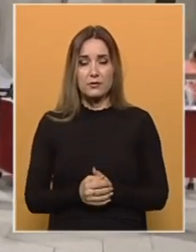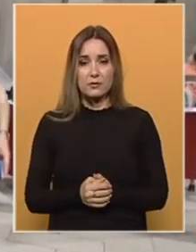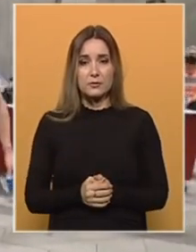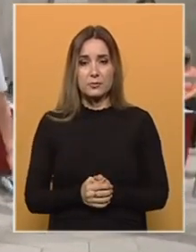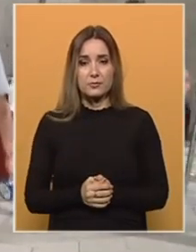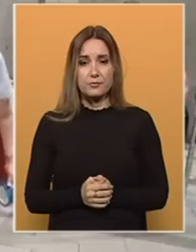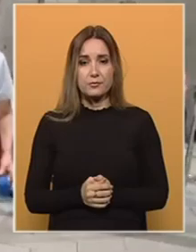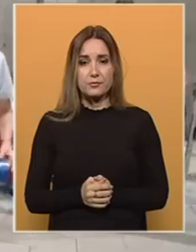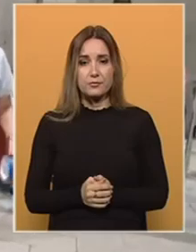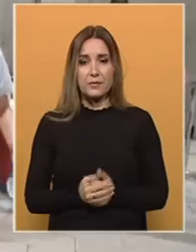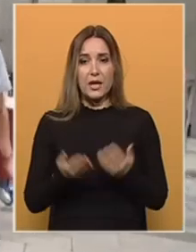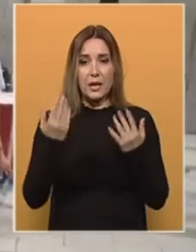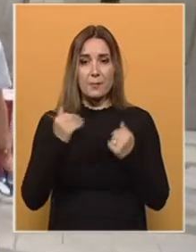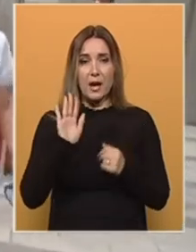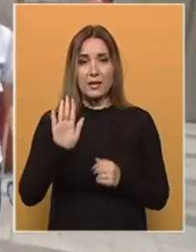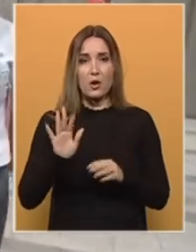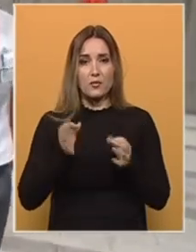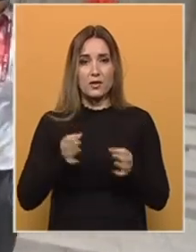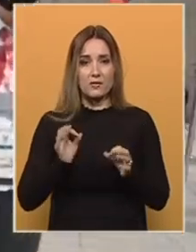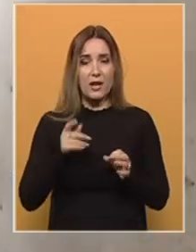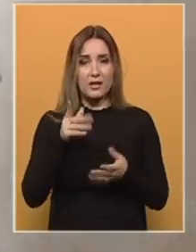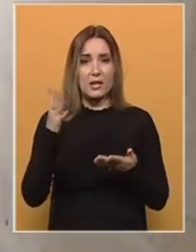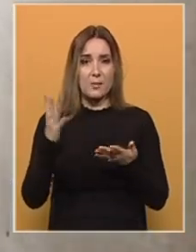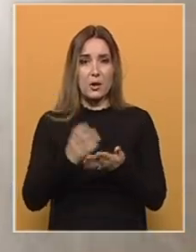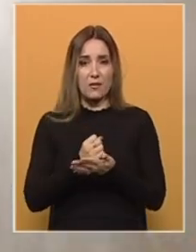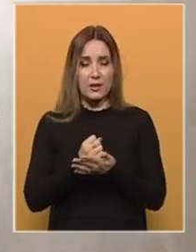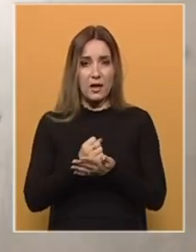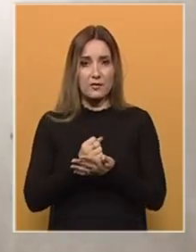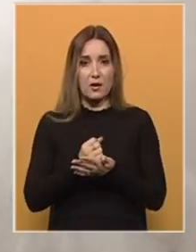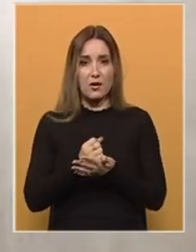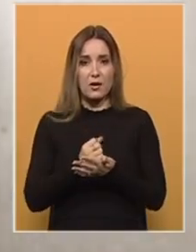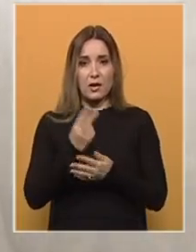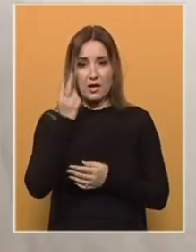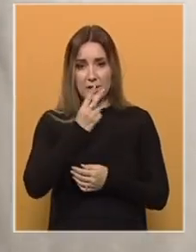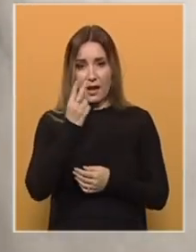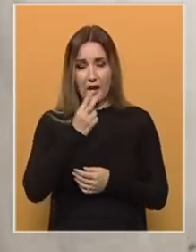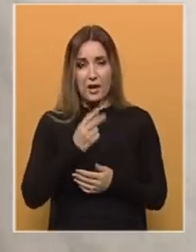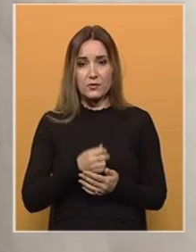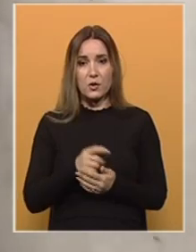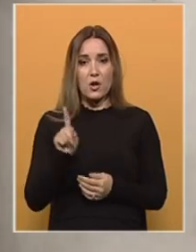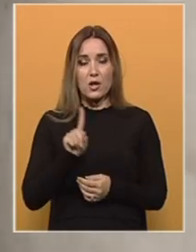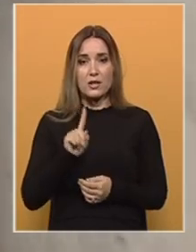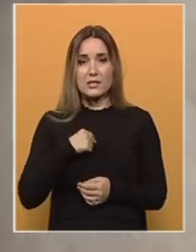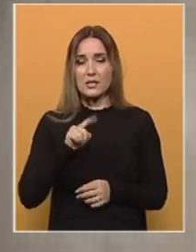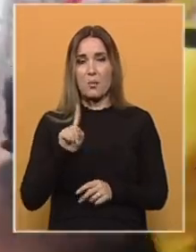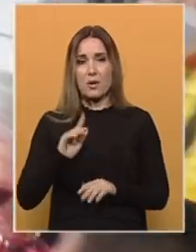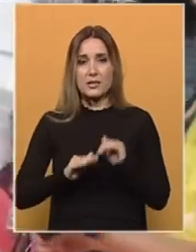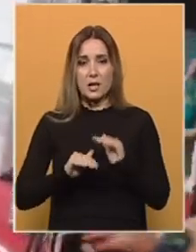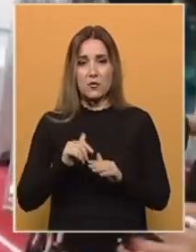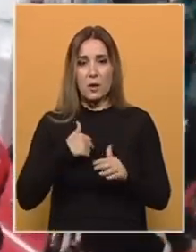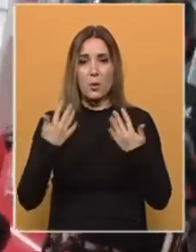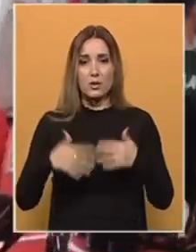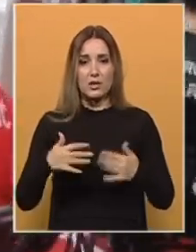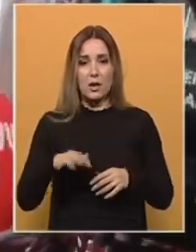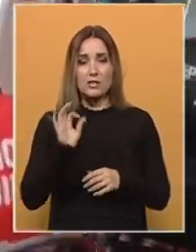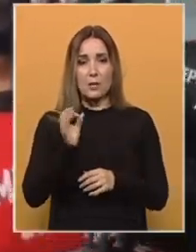ipak njegov kvalitet je prevladavao i naravno nisam nezadovoljan, odigrao